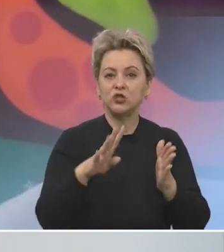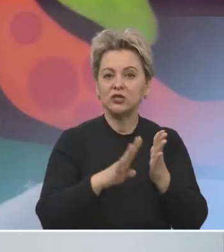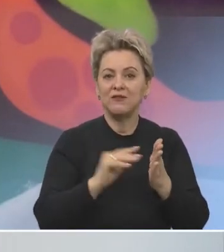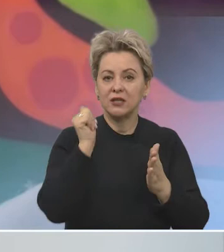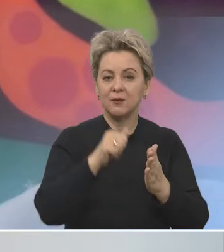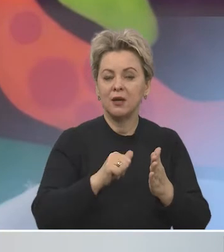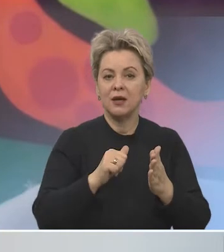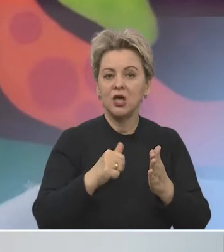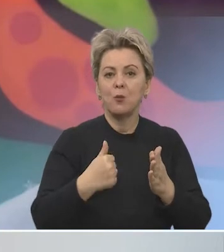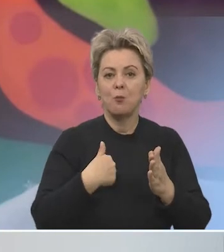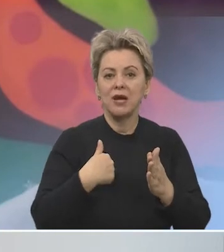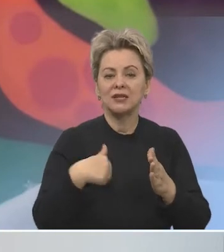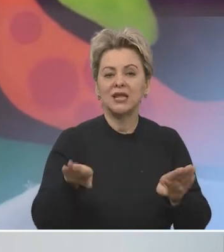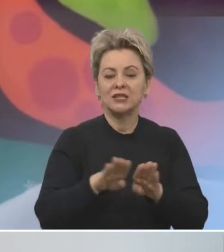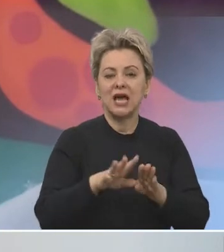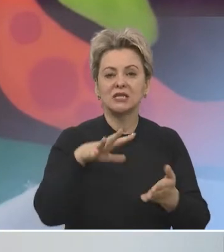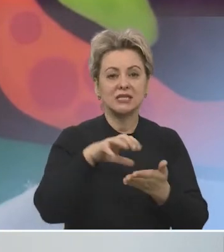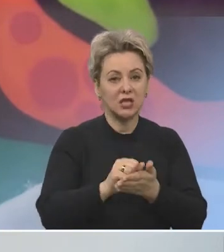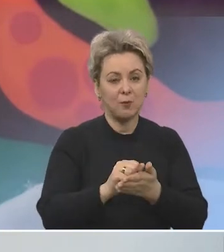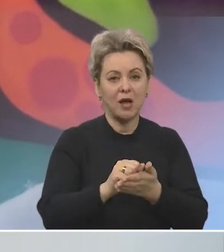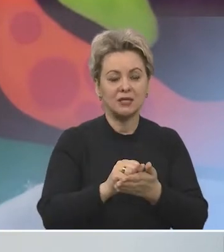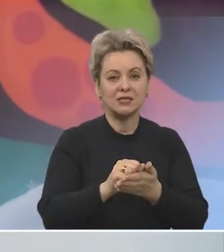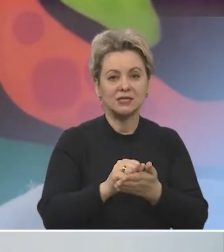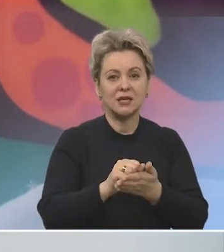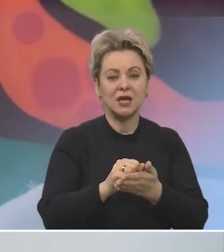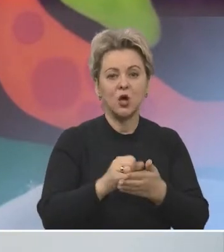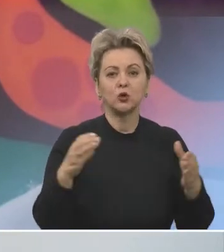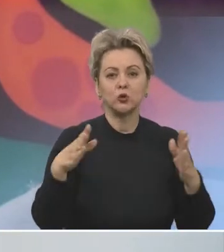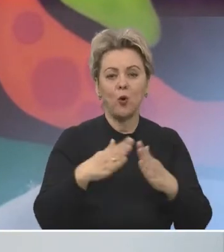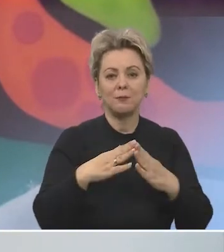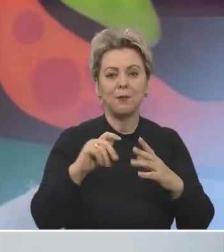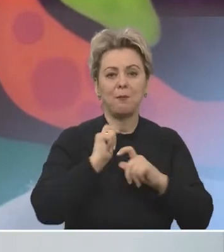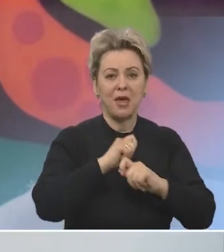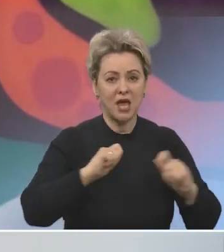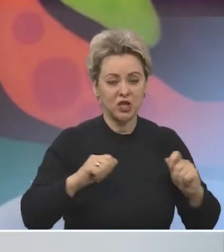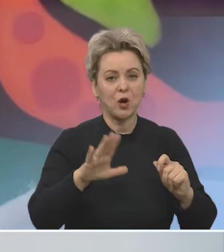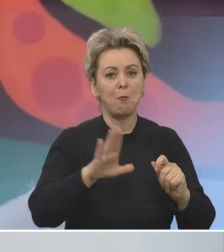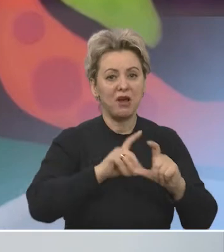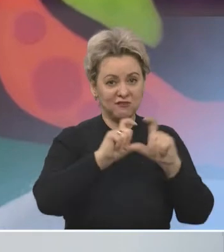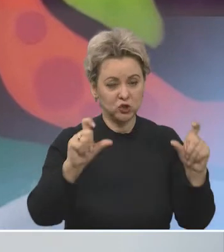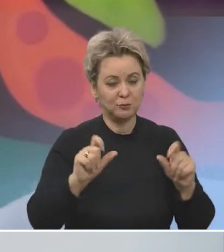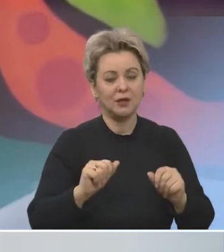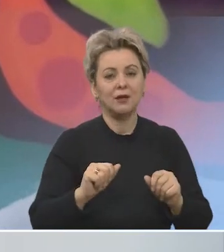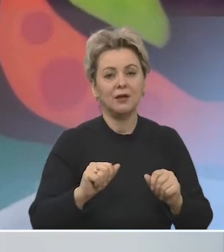2009 году, сентябре. Мы еще тогда занимались в ЦИДОДе, в Дом пионеров бывший.